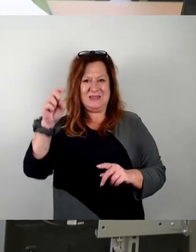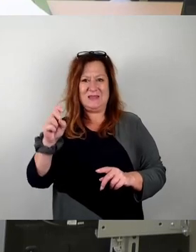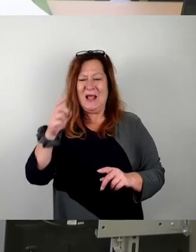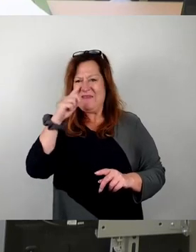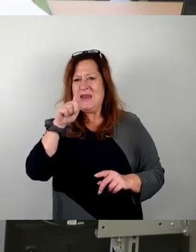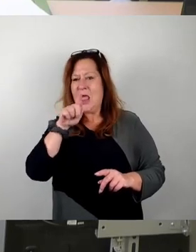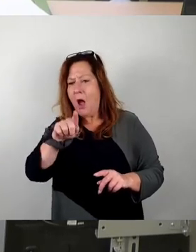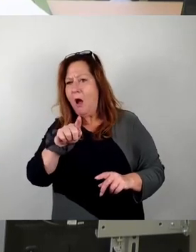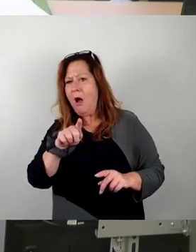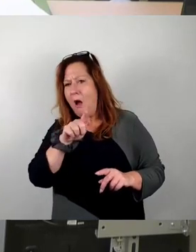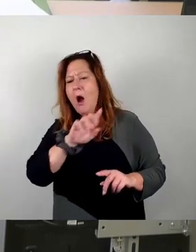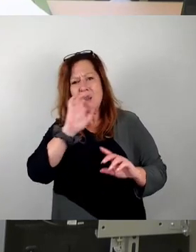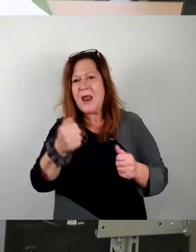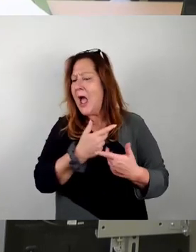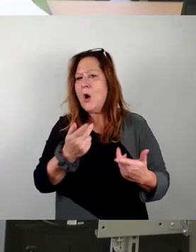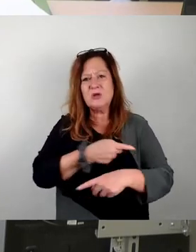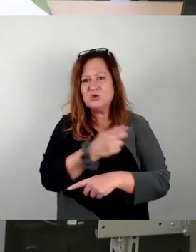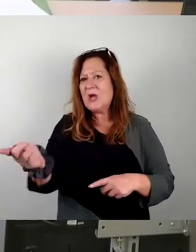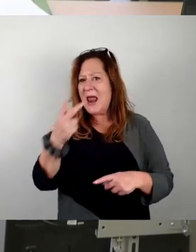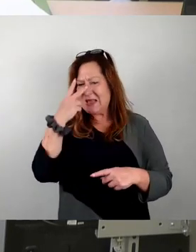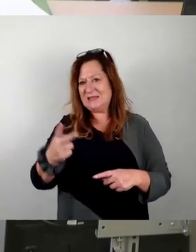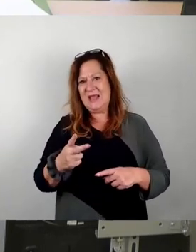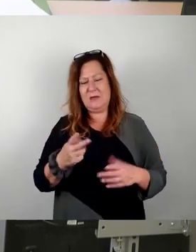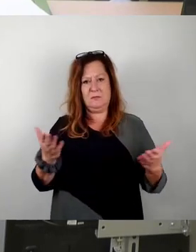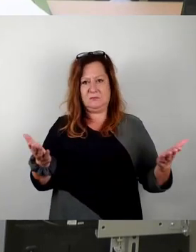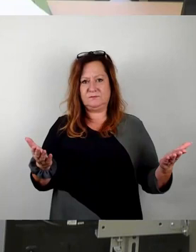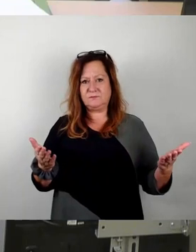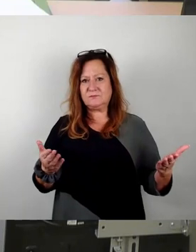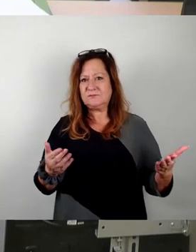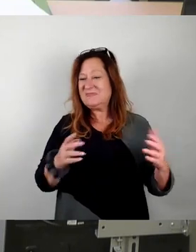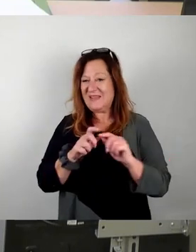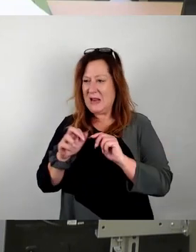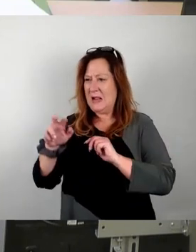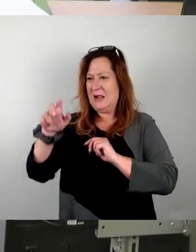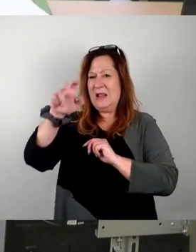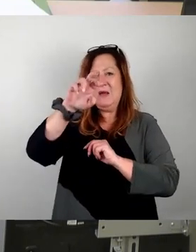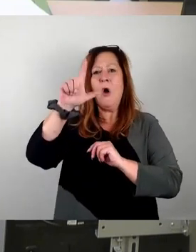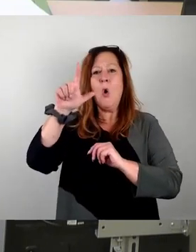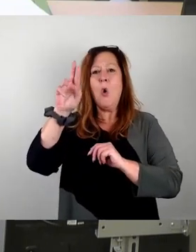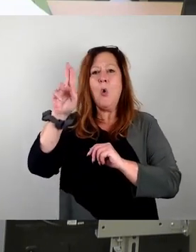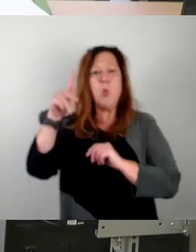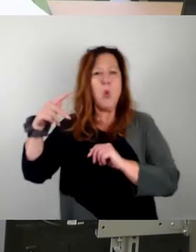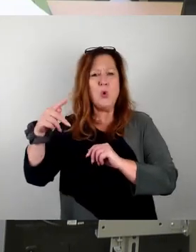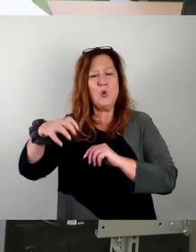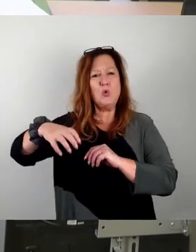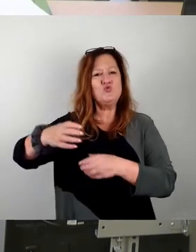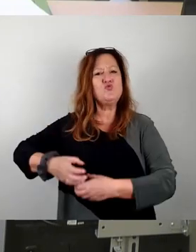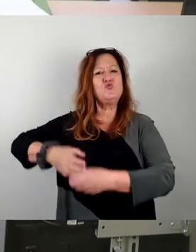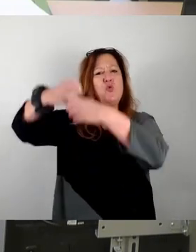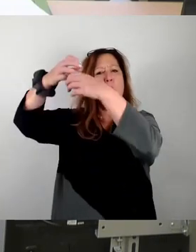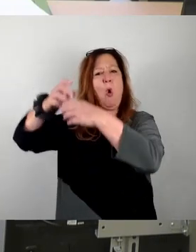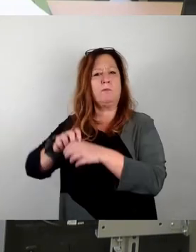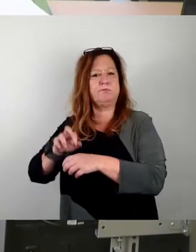irgendwann mal fertig ist und man auf den Lugturm wieder hochgehen kann, kann man vielleicht vom Lugturm dann durch Hochhäuser, die in Dobritz und Niedersedlitz stehen,